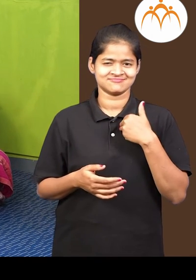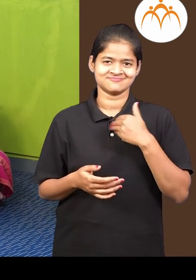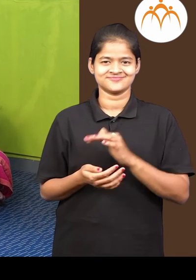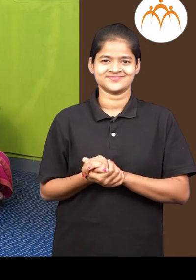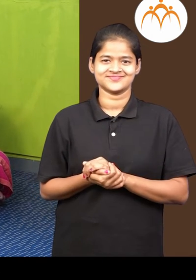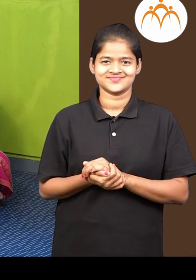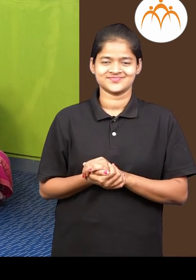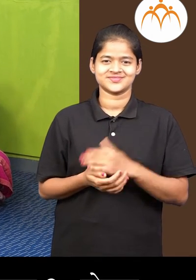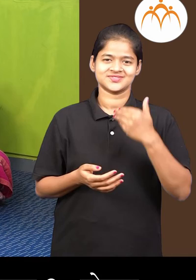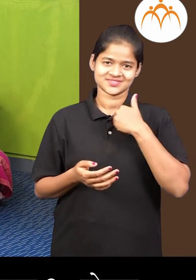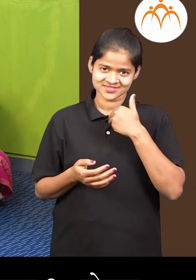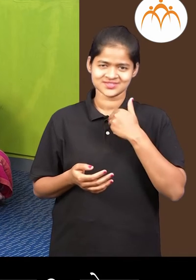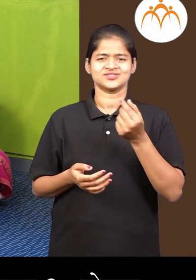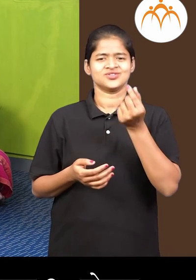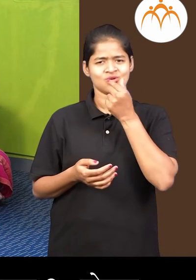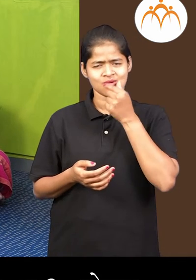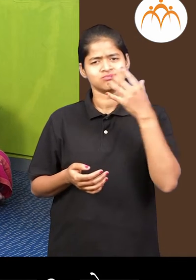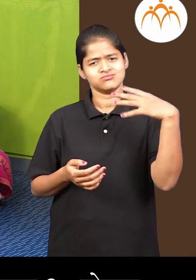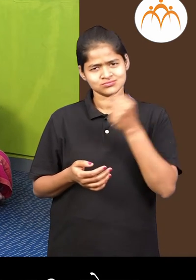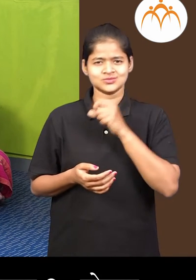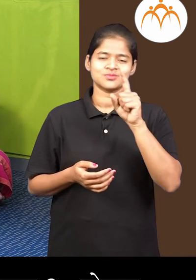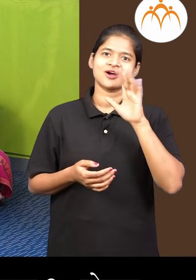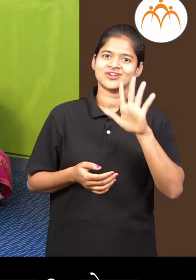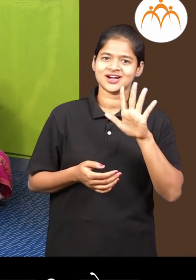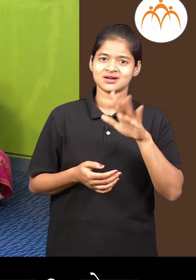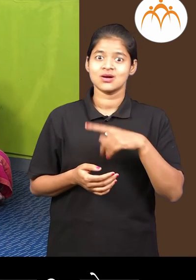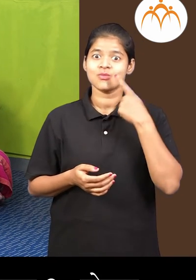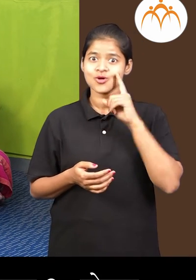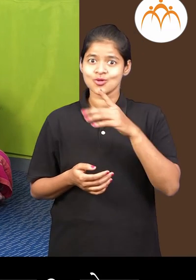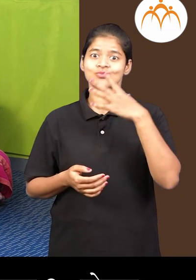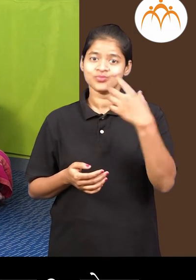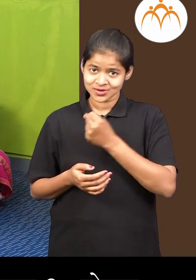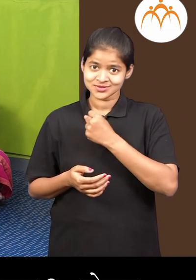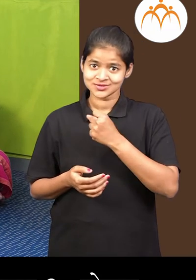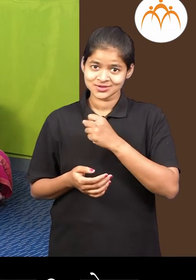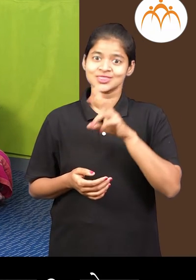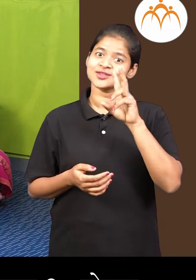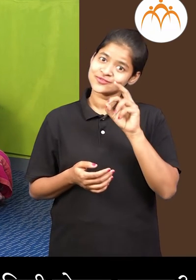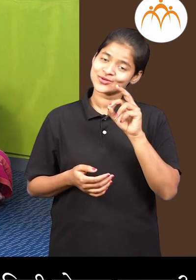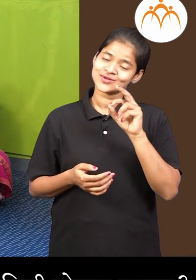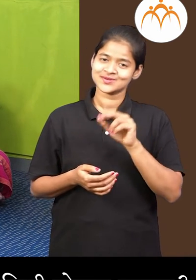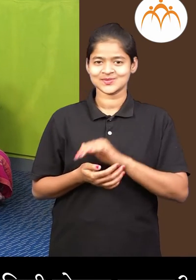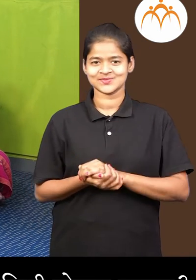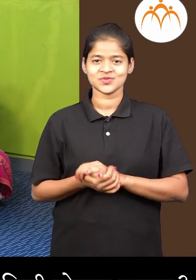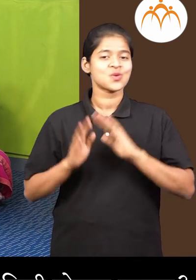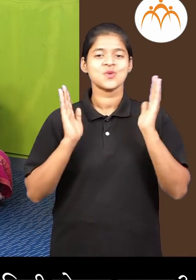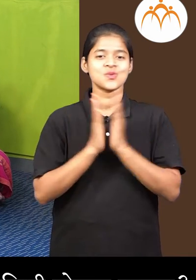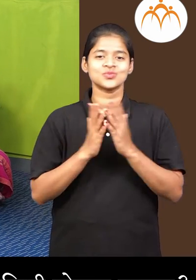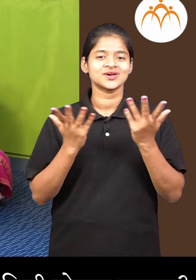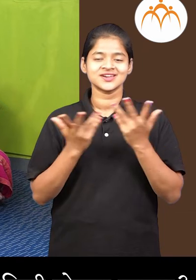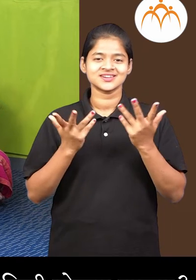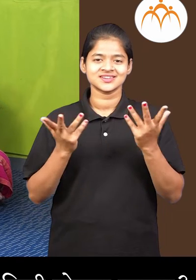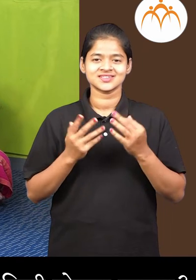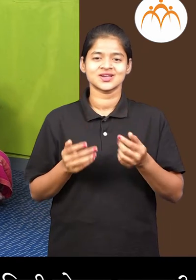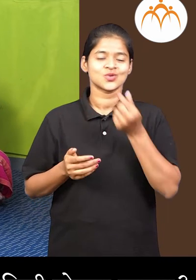How do you one? I pick up one and my father pick up this one I think you